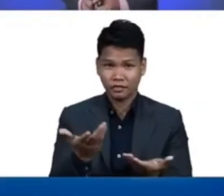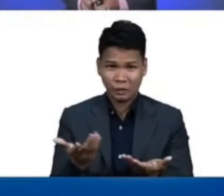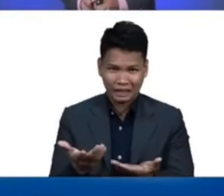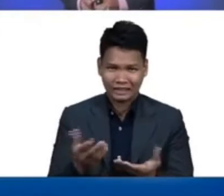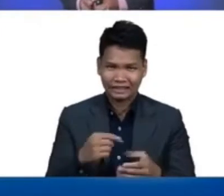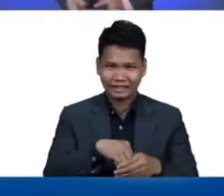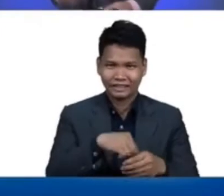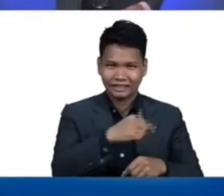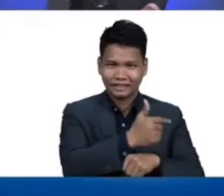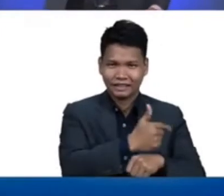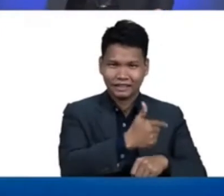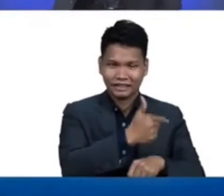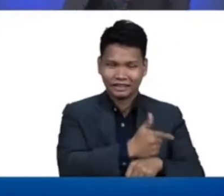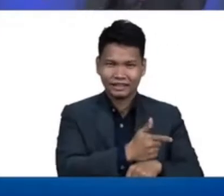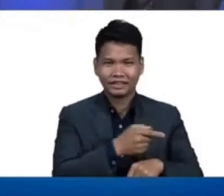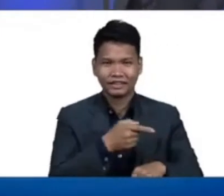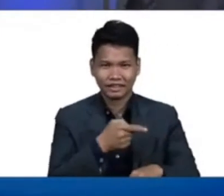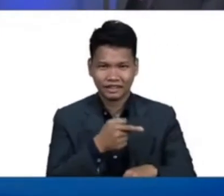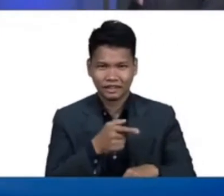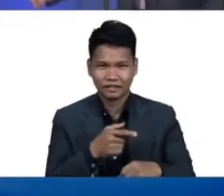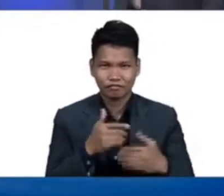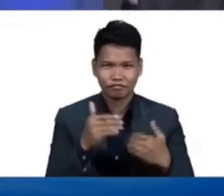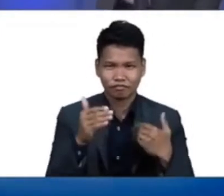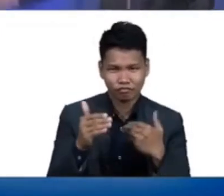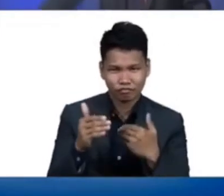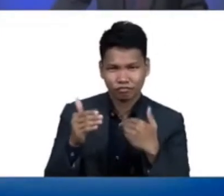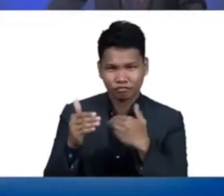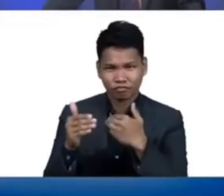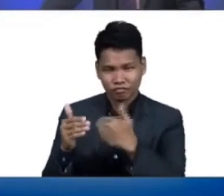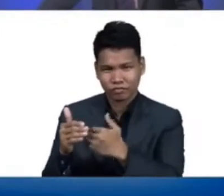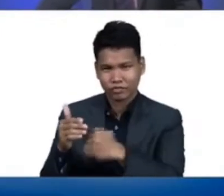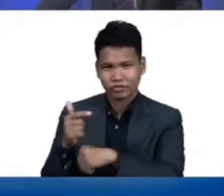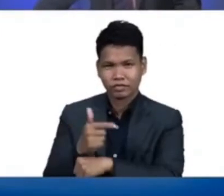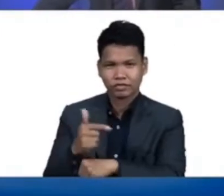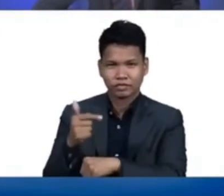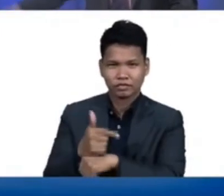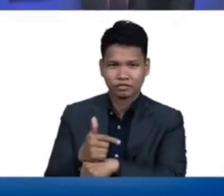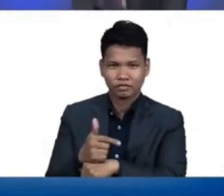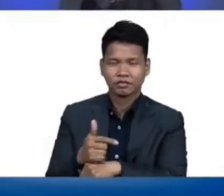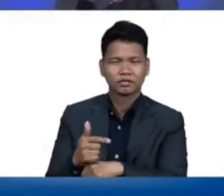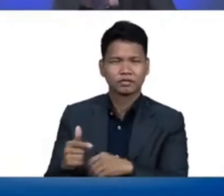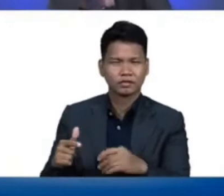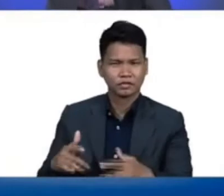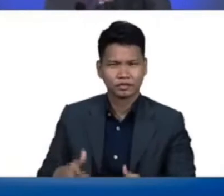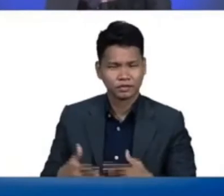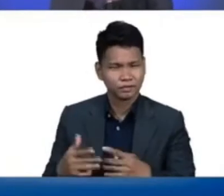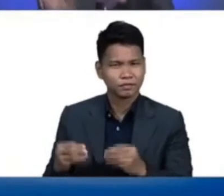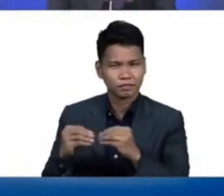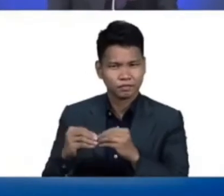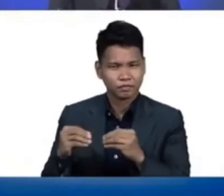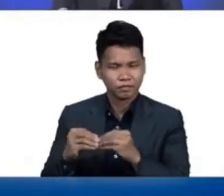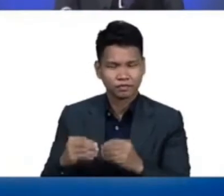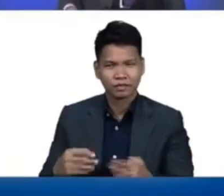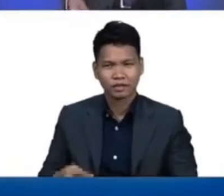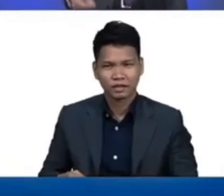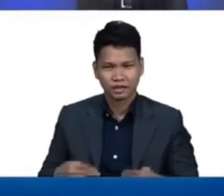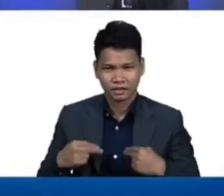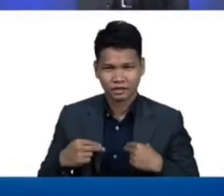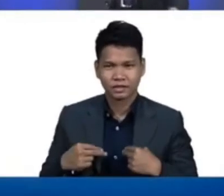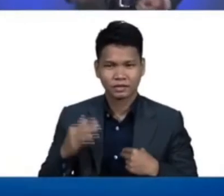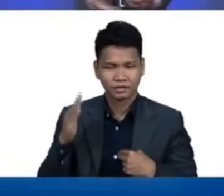and the closer we return to the garden, living the healthier life,